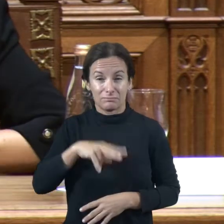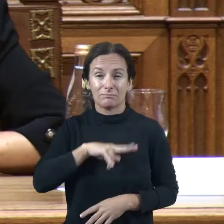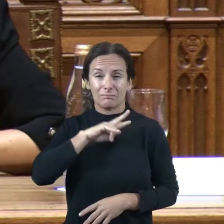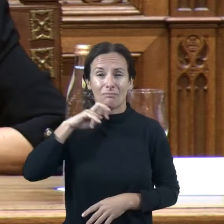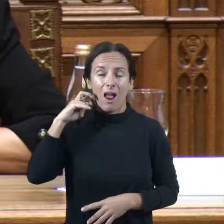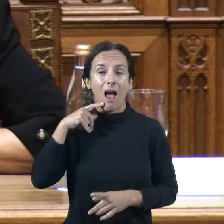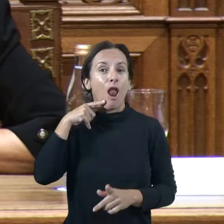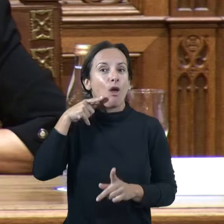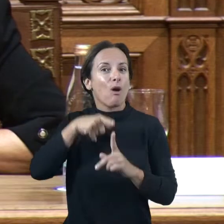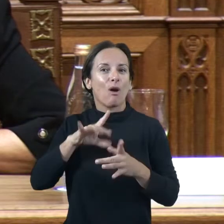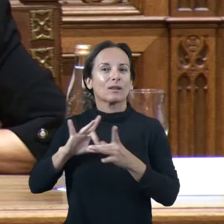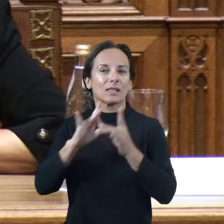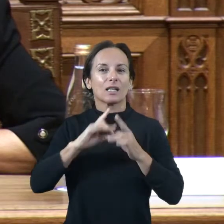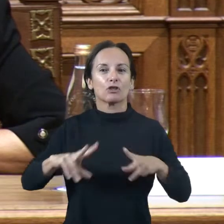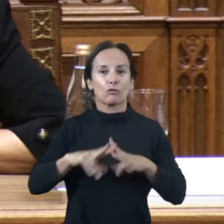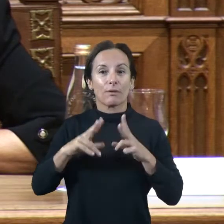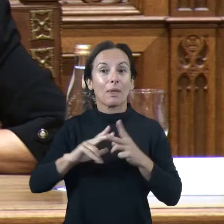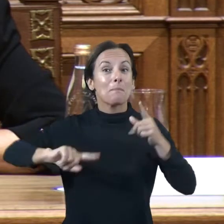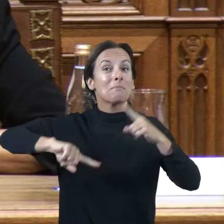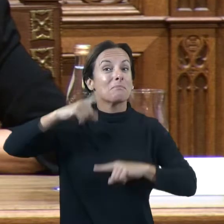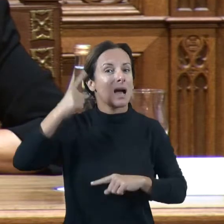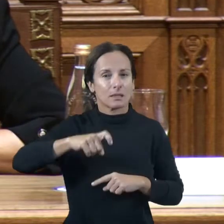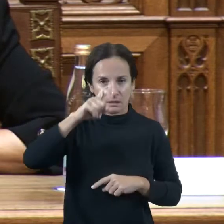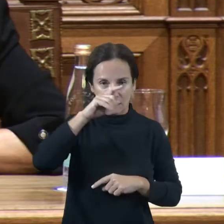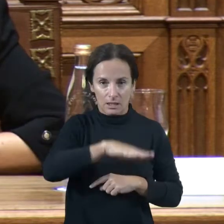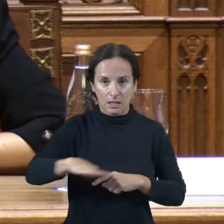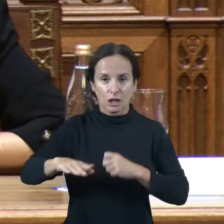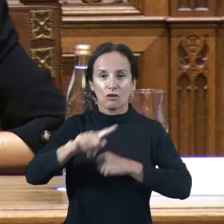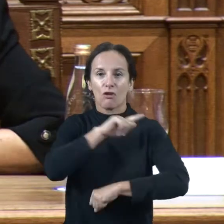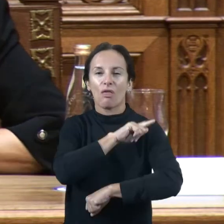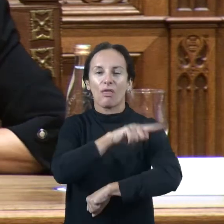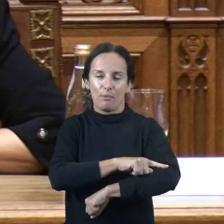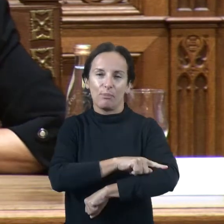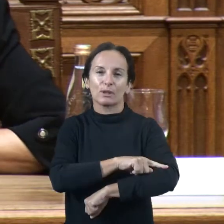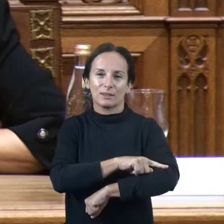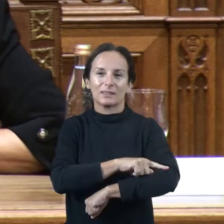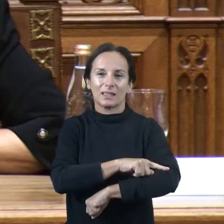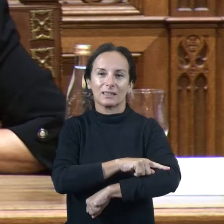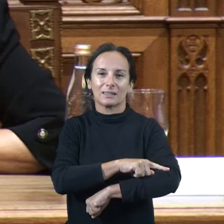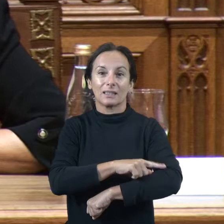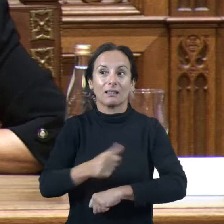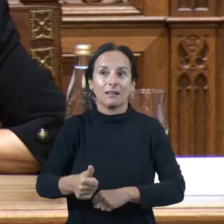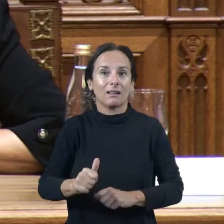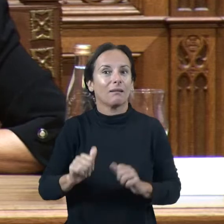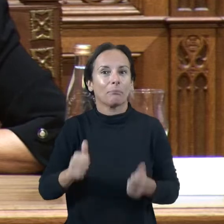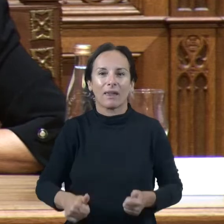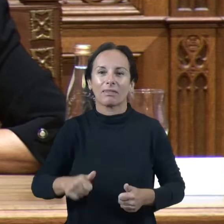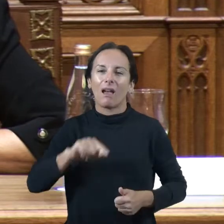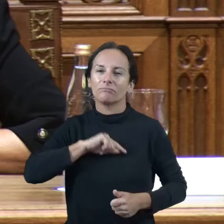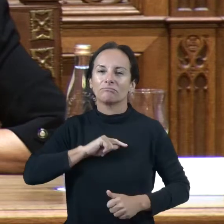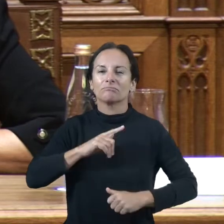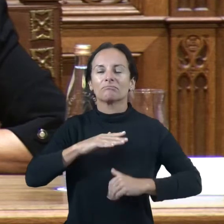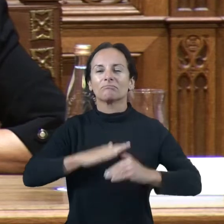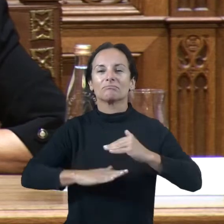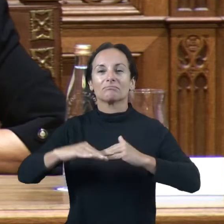societats, sobretot del que és l'esport bàsic, que és abonear als infants i als joves i llavors se construeixen també les persones i fent-te unes valors